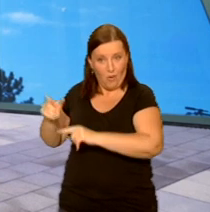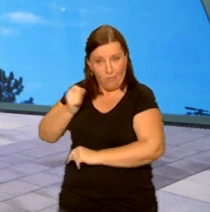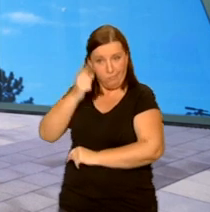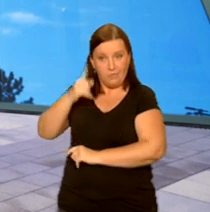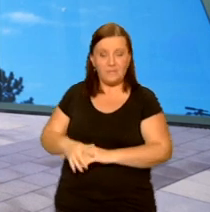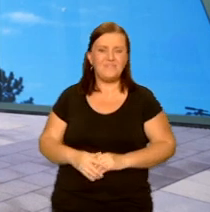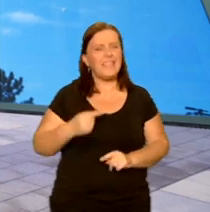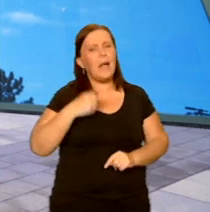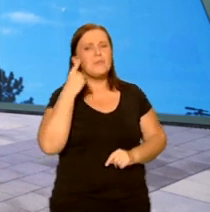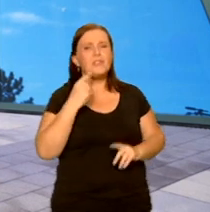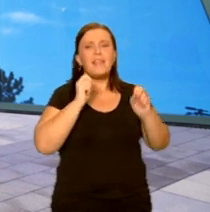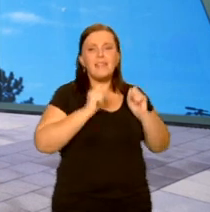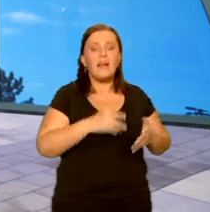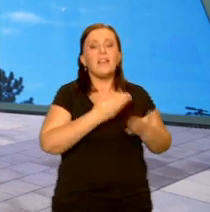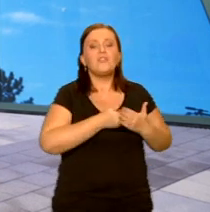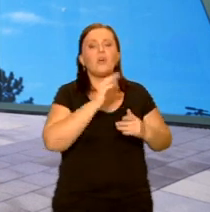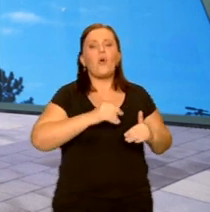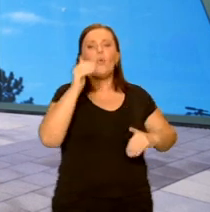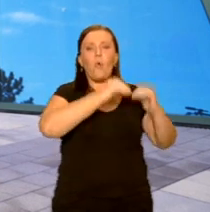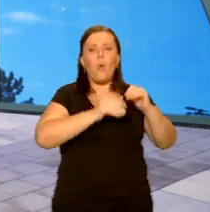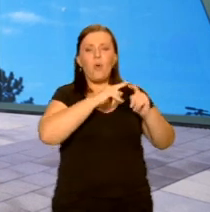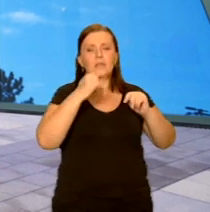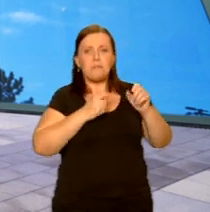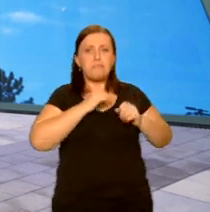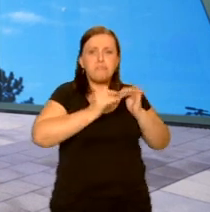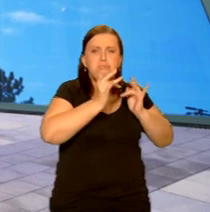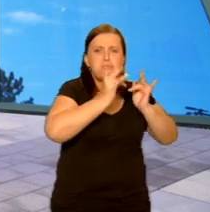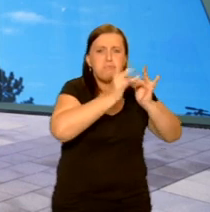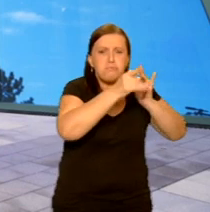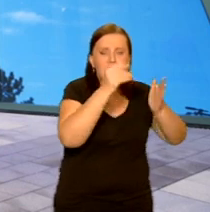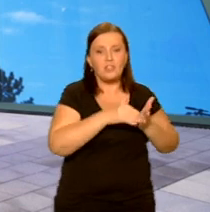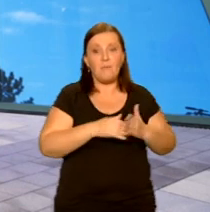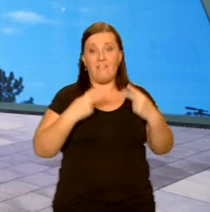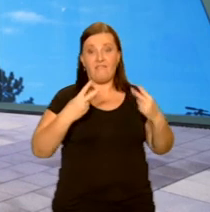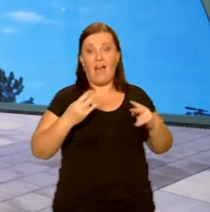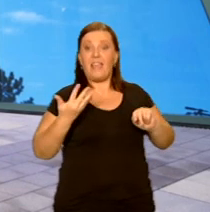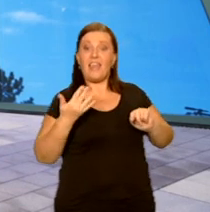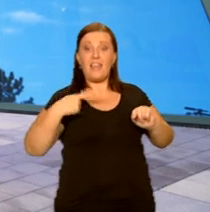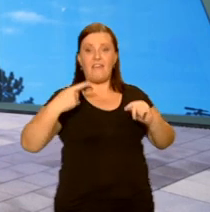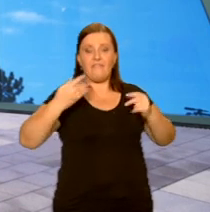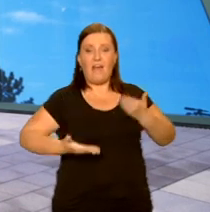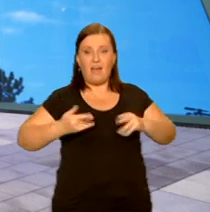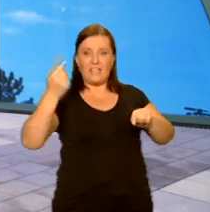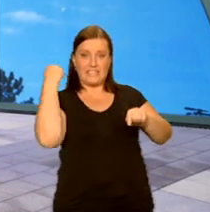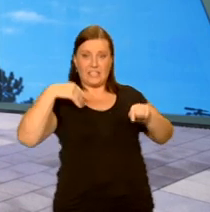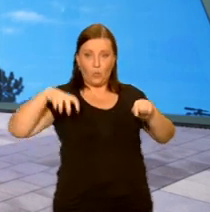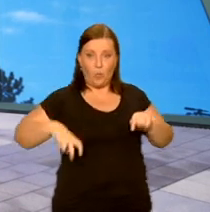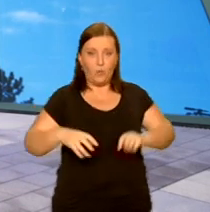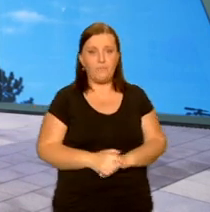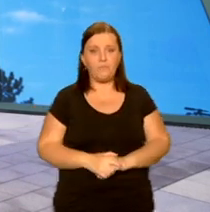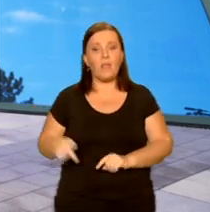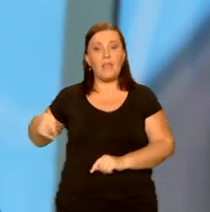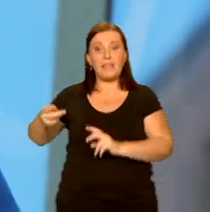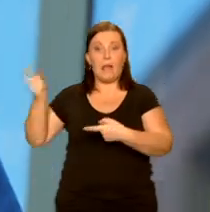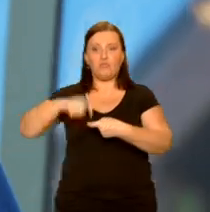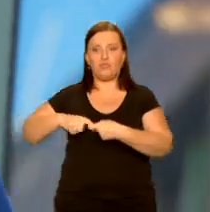dlatego, że w górach trzeba podjeżdżać, zjeżdżać, więc duże znaczenie ma waga przyczepki. Otóż ta przyczepka waży bardzo